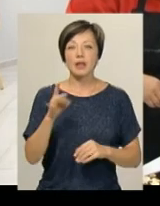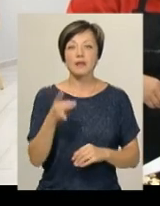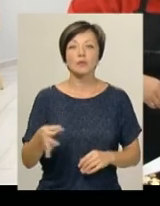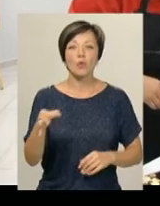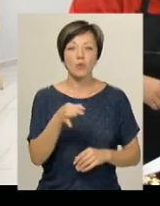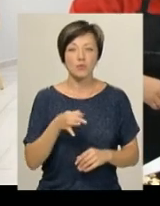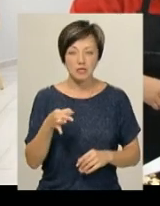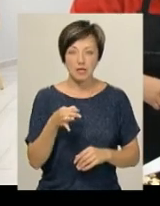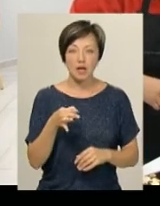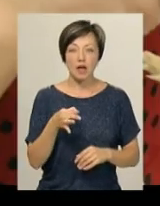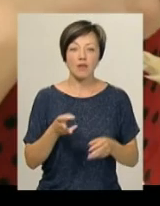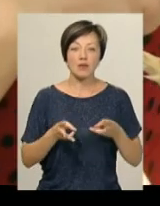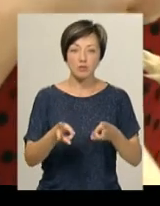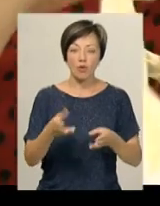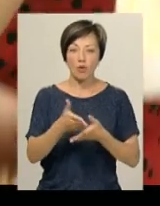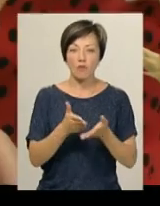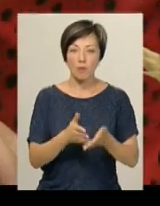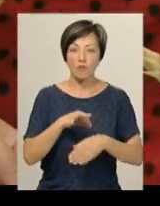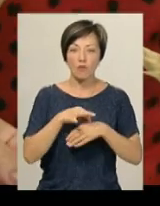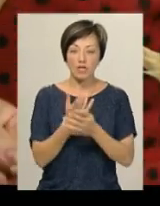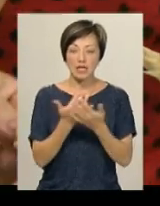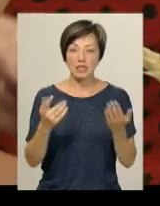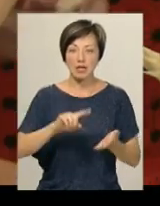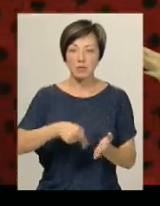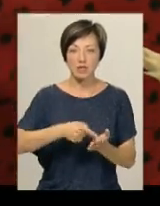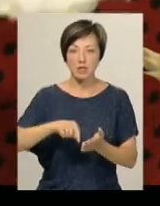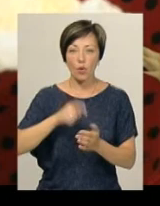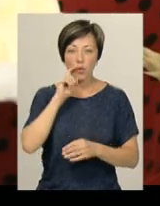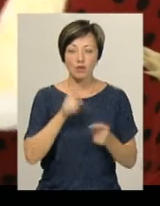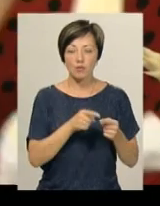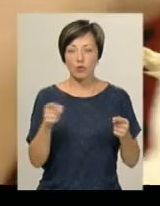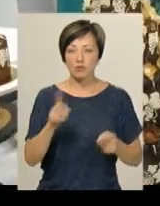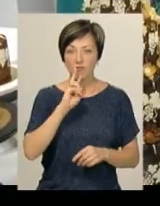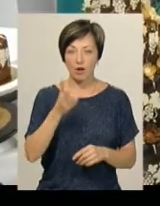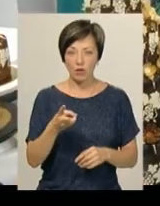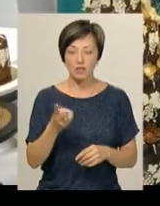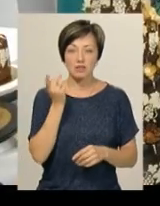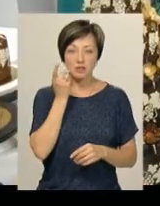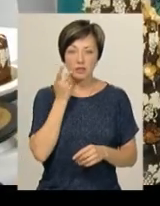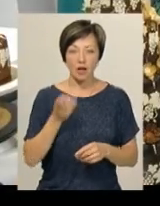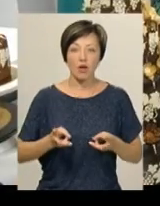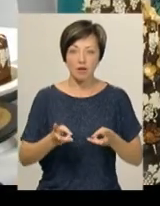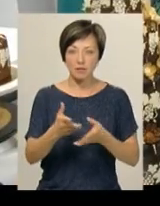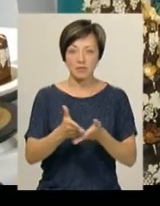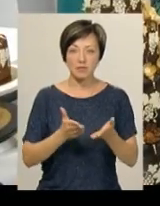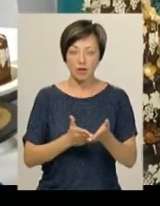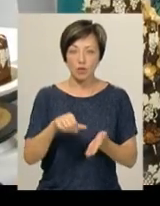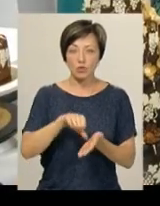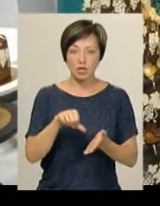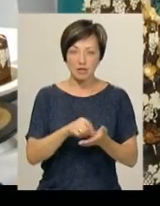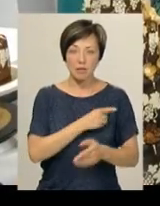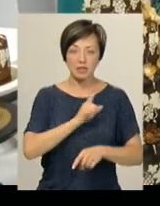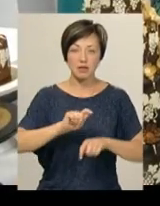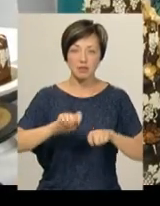області. Майстер-клас випічки короваю вона проводить у різних містах України упродовж двох років. Щоразу кондитерський виріб учасники майстер-класу